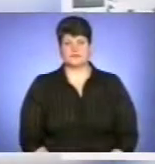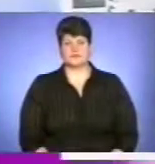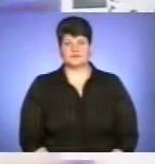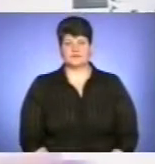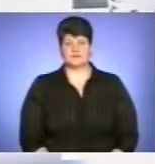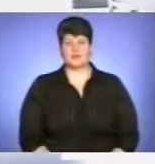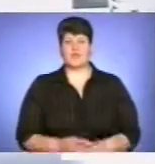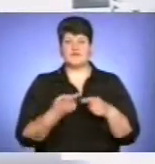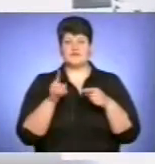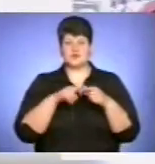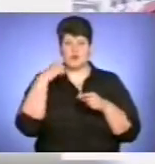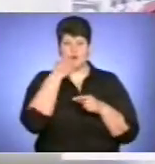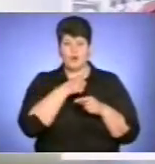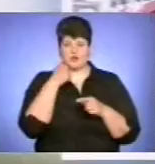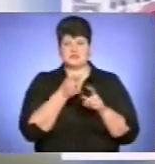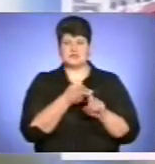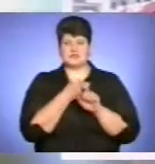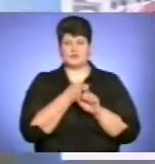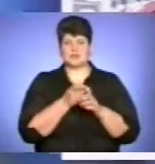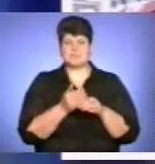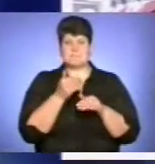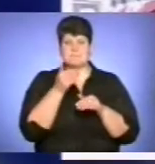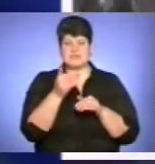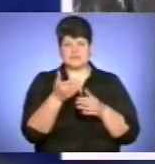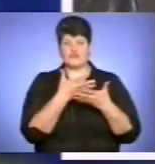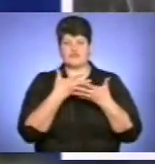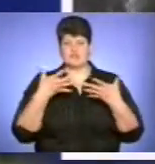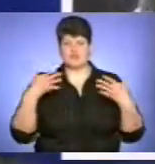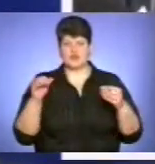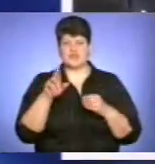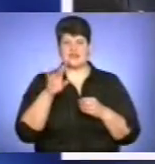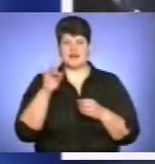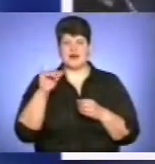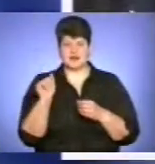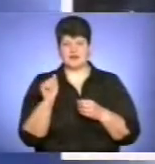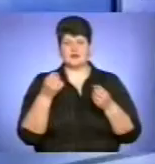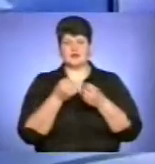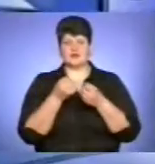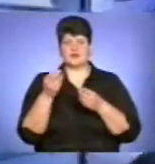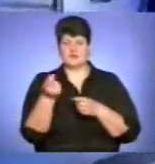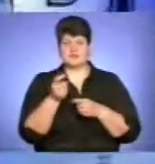Цьогоріч у зв'язку з пізньою весною ярі культури сіятимуть у стислі строки.